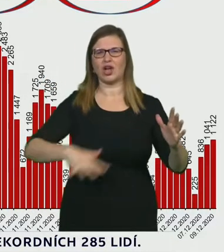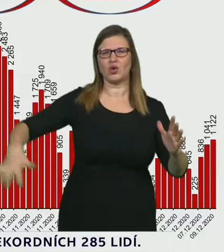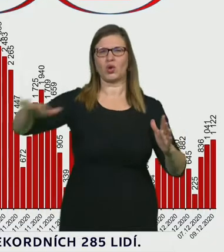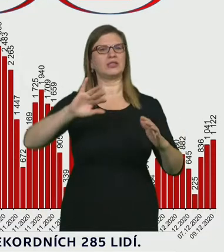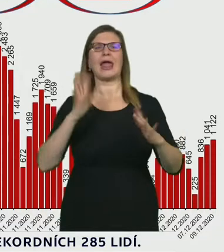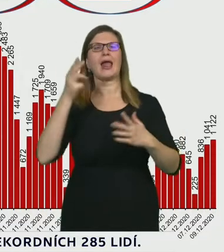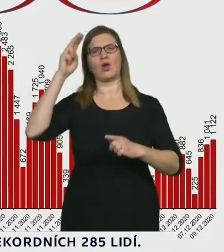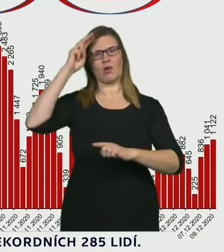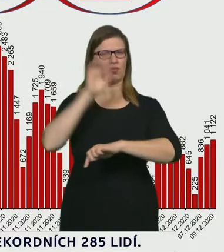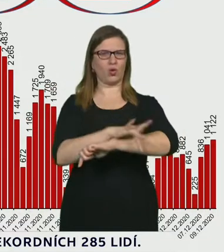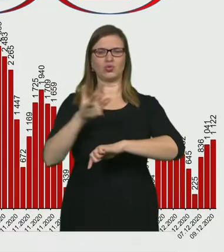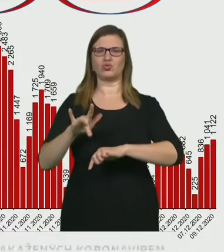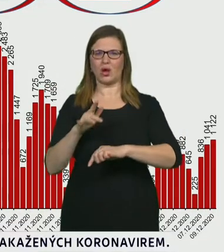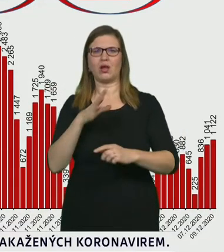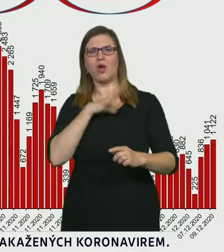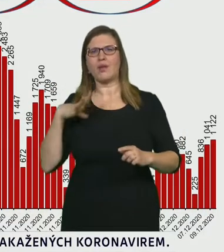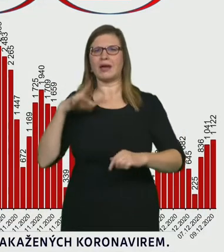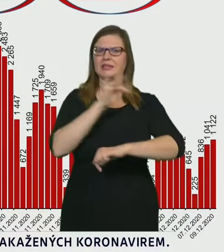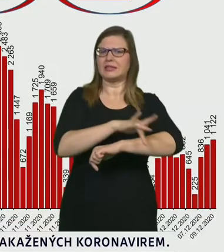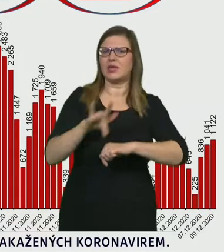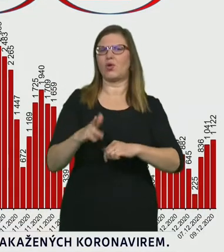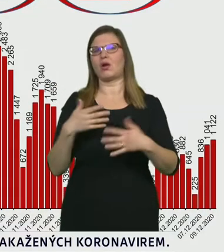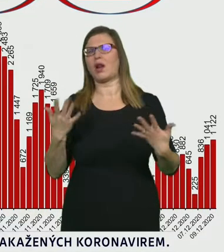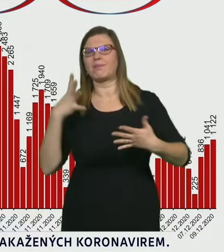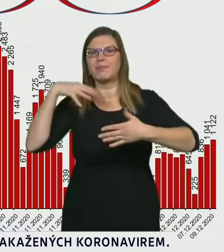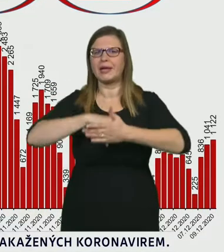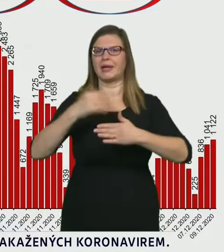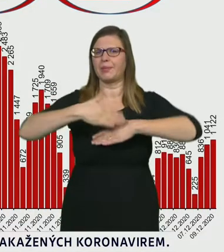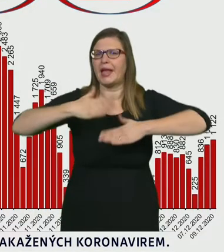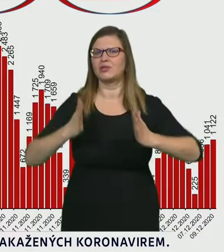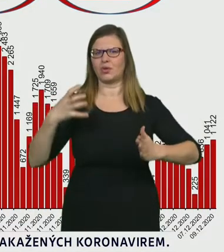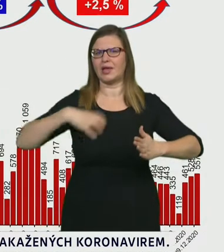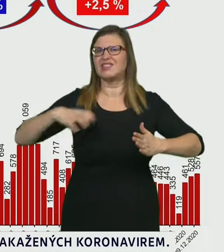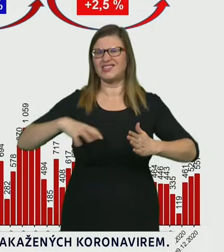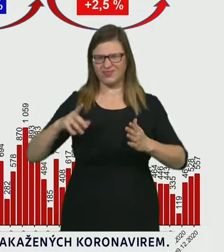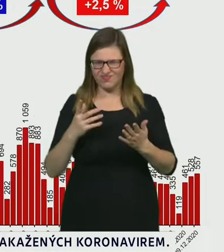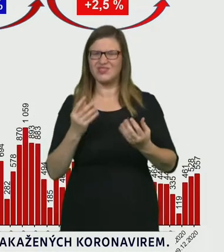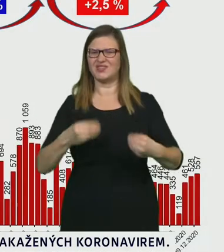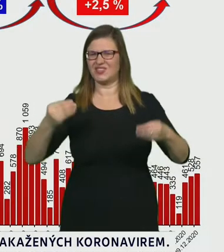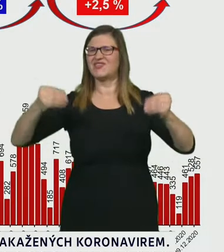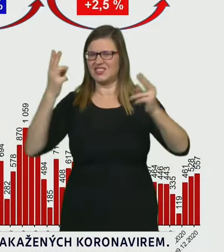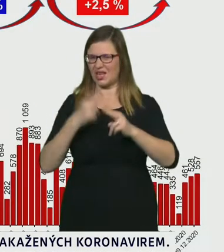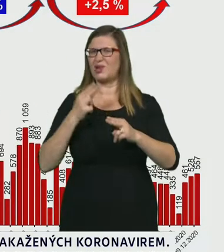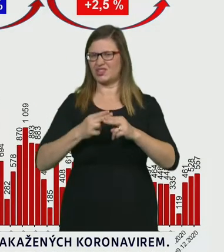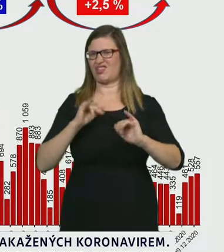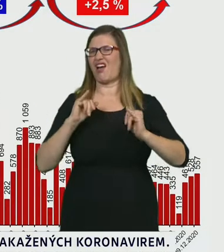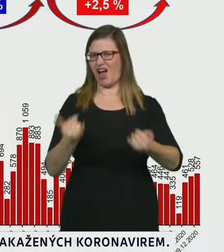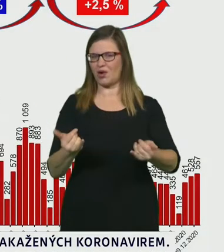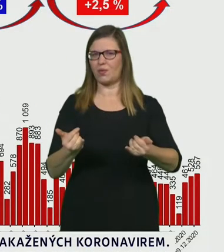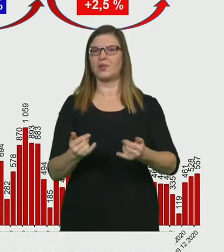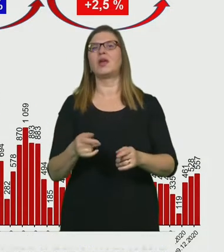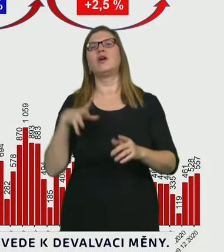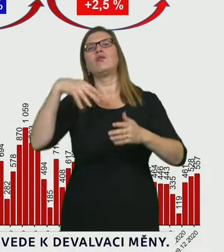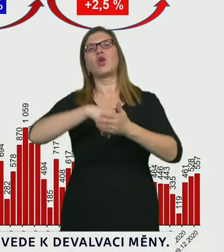A to samé, nechci to už číst do detailu, se týká kategorie pacientů 75 let plus.